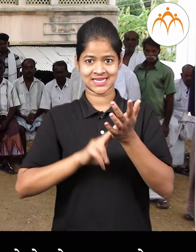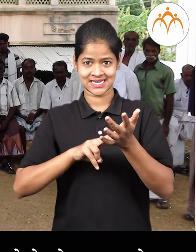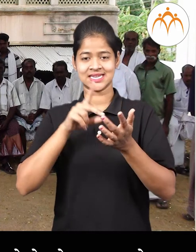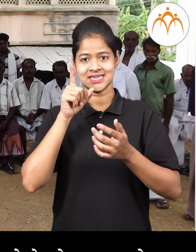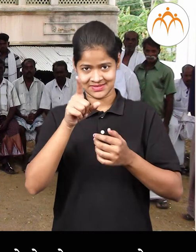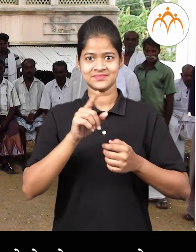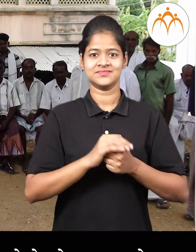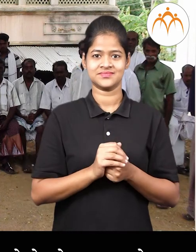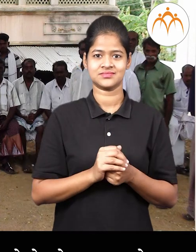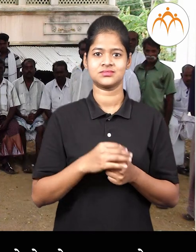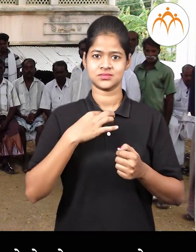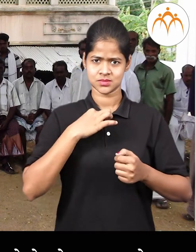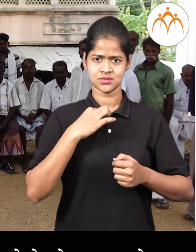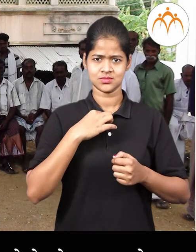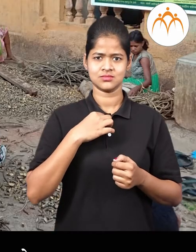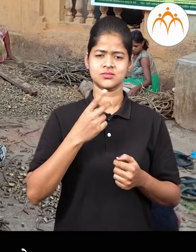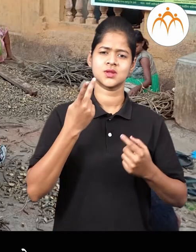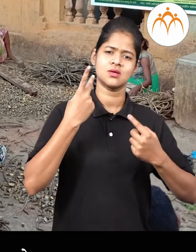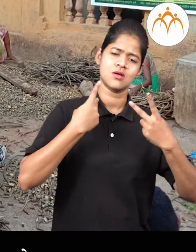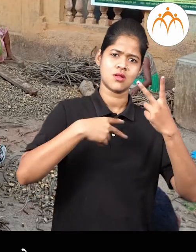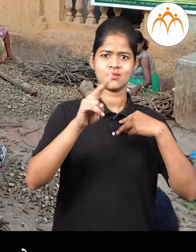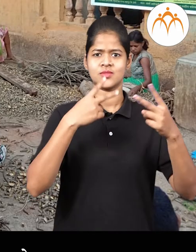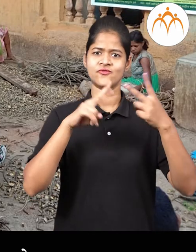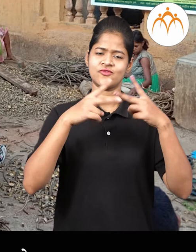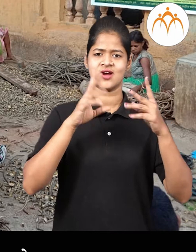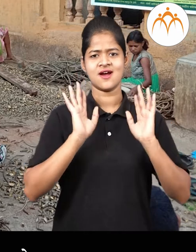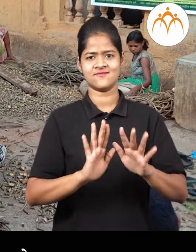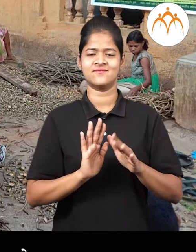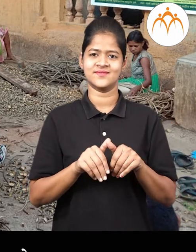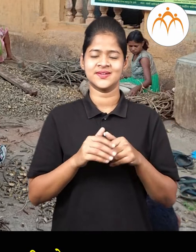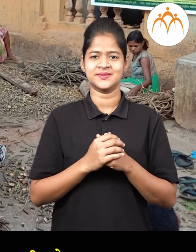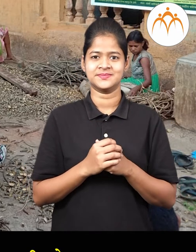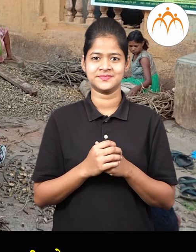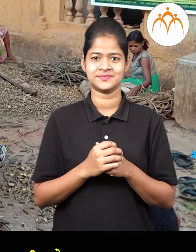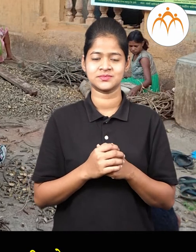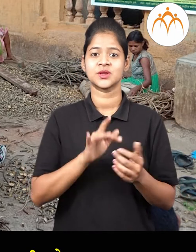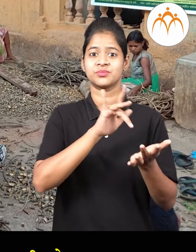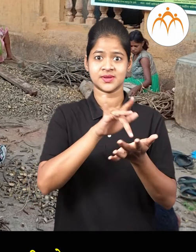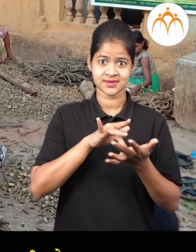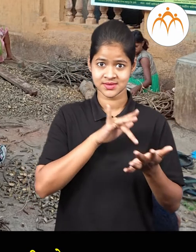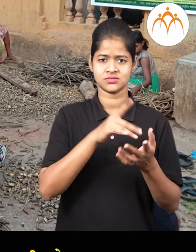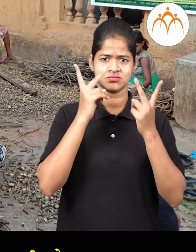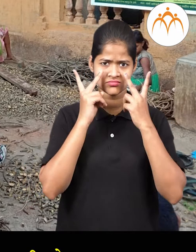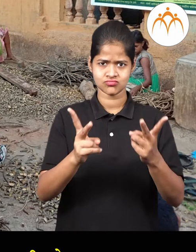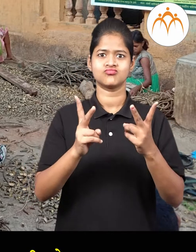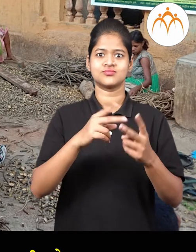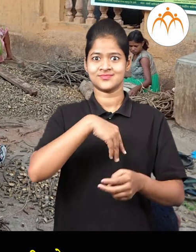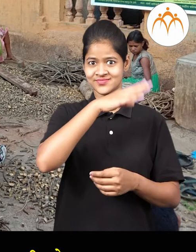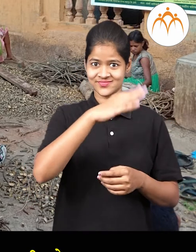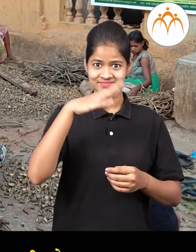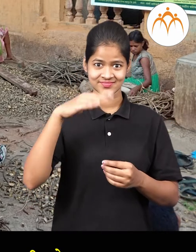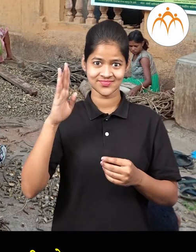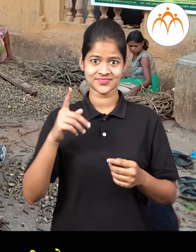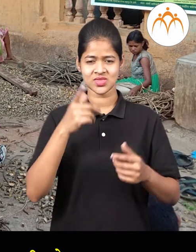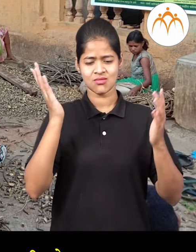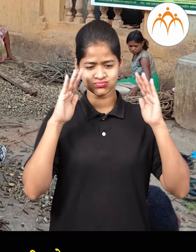वेगले पणास्तो भाउगोलिक कारणान चा विचार केला तर डोगरान मधे, दर्या खोर्यान मधे,